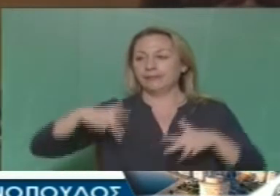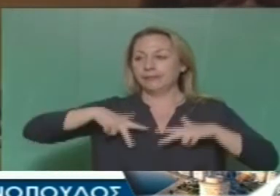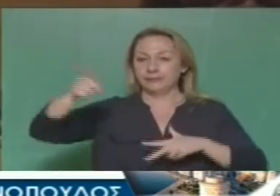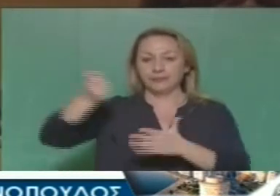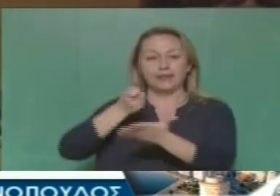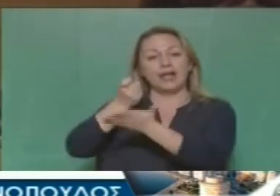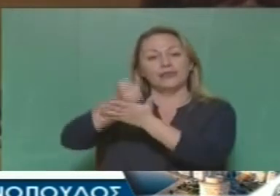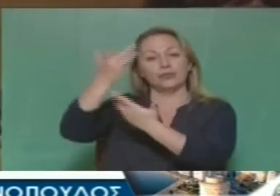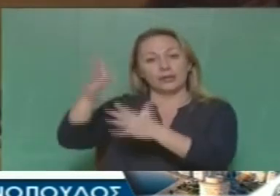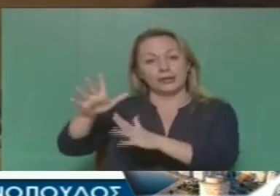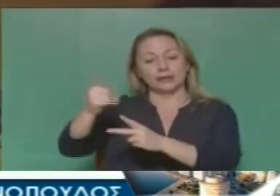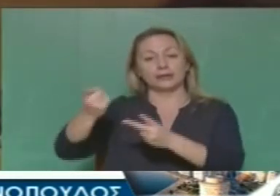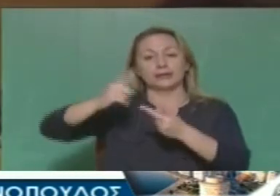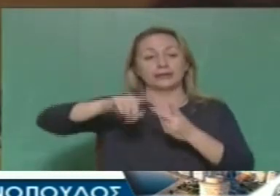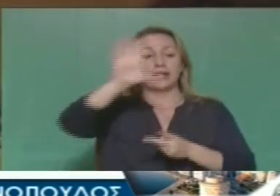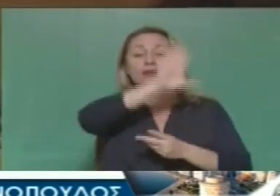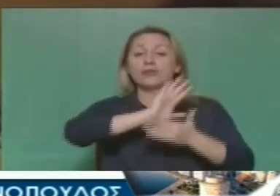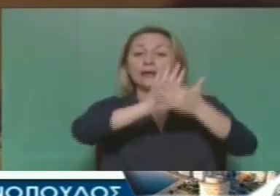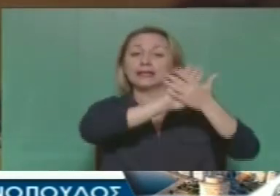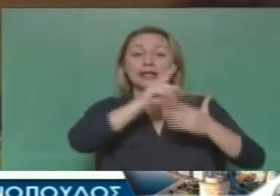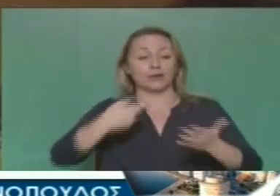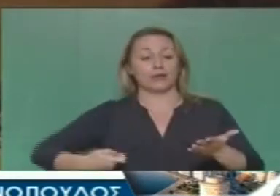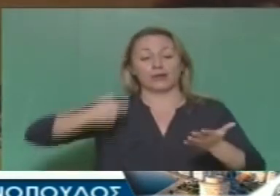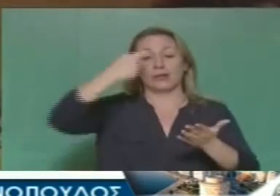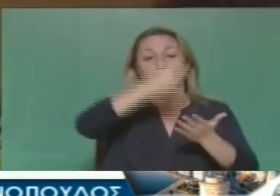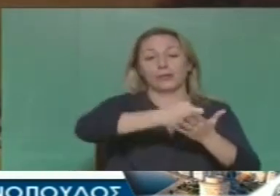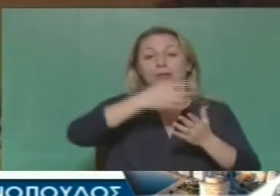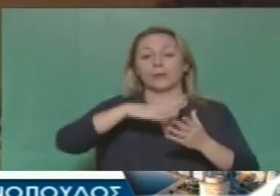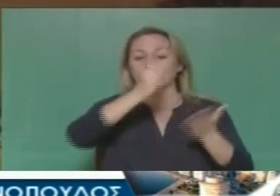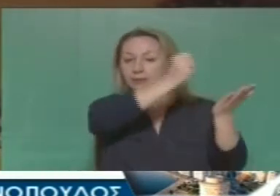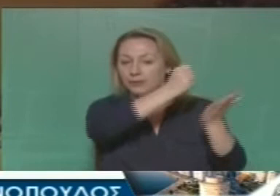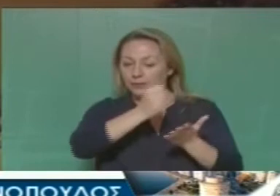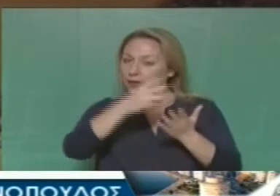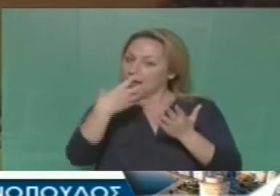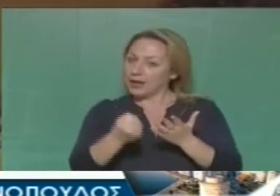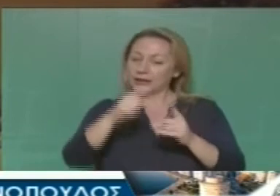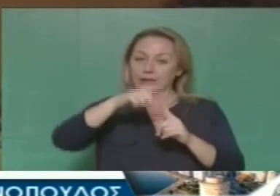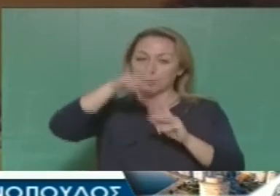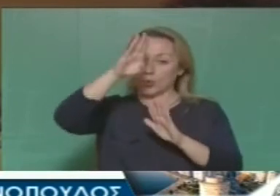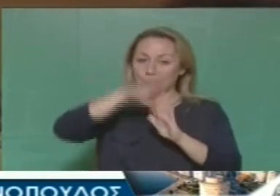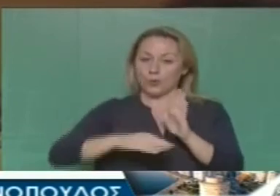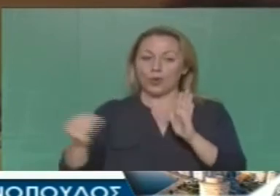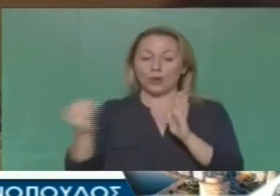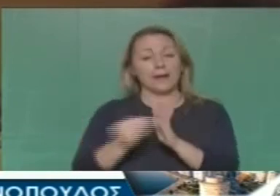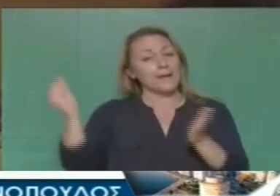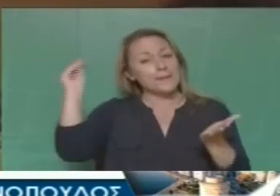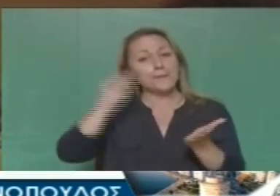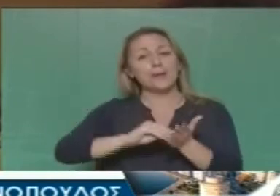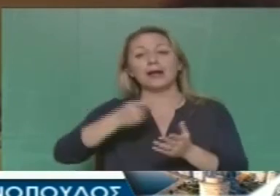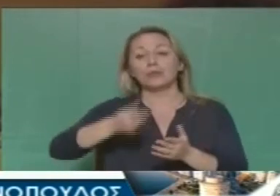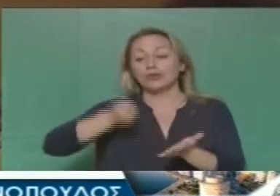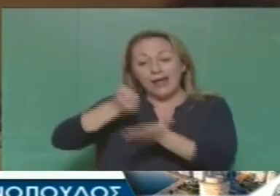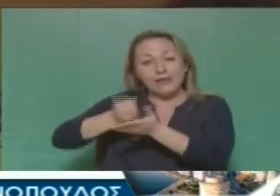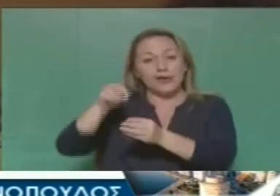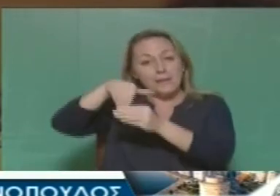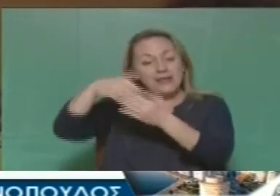είτε στην Ευρωπαϊκή Ένωση για τα περίφημα ευρωπαϊκά προγράμματα και τα ευρωπαϊκά κονδύλια που συμμετέχουν στο τεχνικό πρόγραμμα το έχει πληρώσει επίσης μέσα από την εφορία του